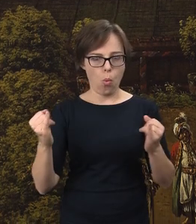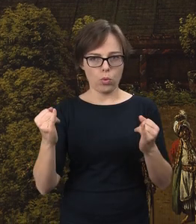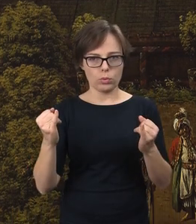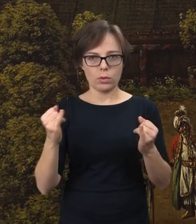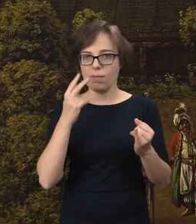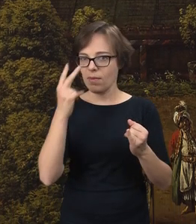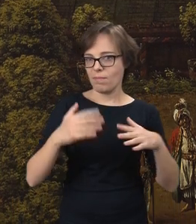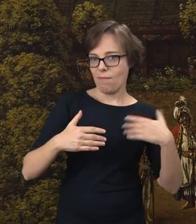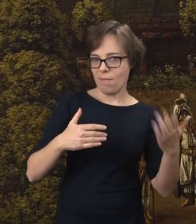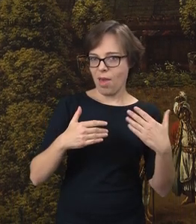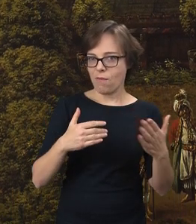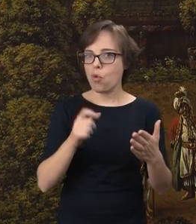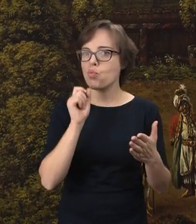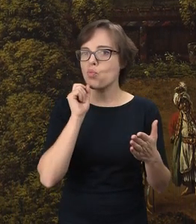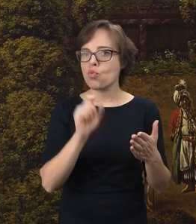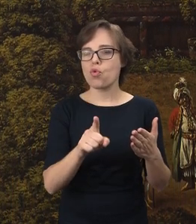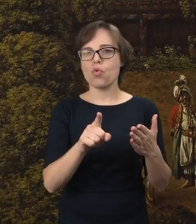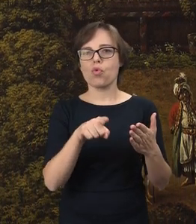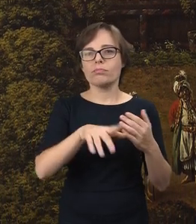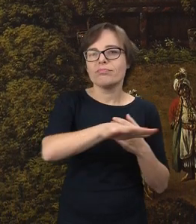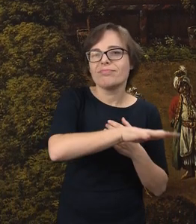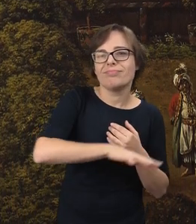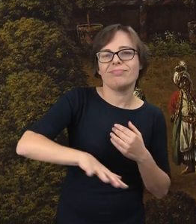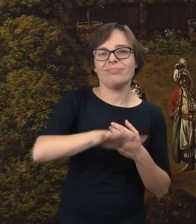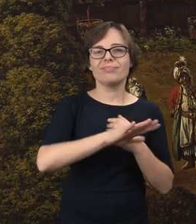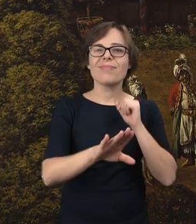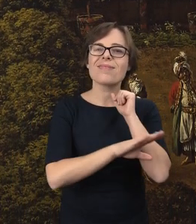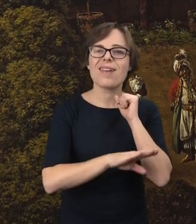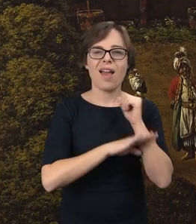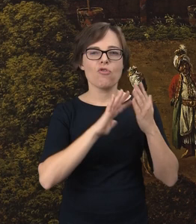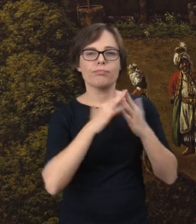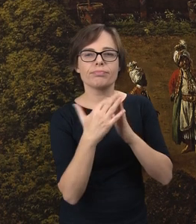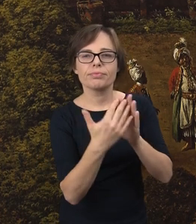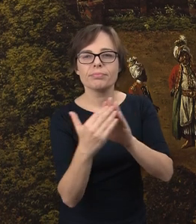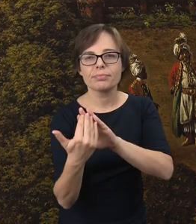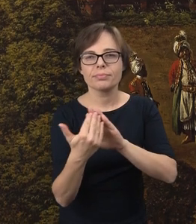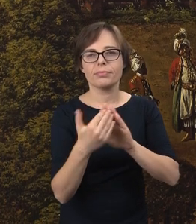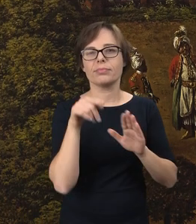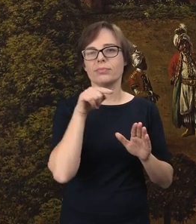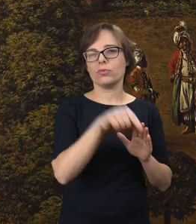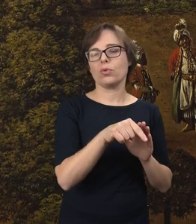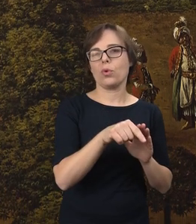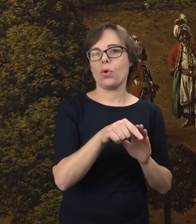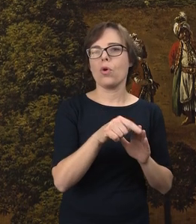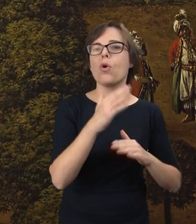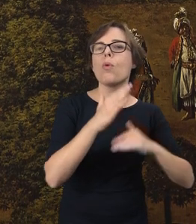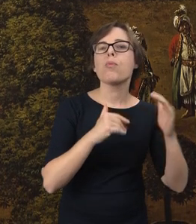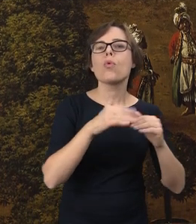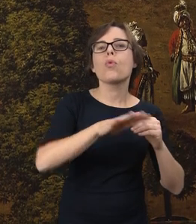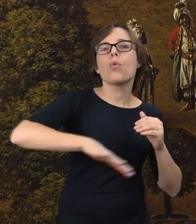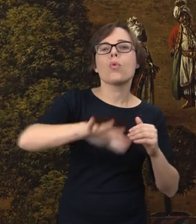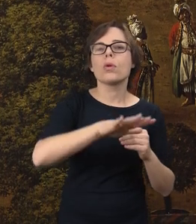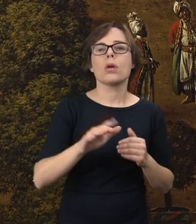strony, po lewej stronie widać tą magnę takiej drewnianej, nietrwałej zabudowy